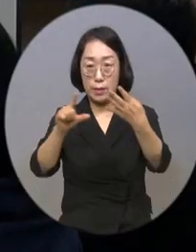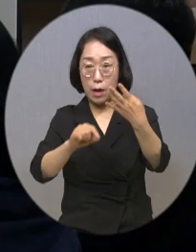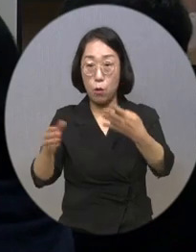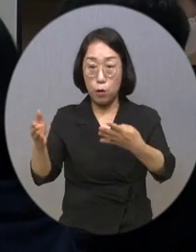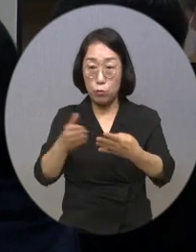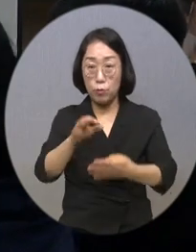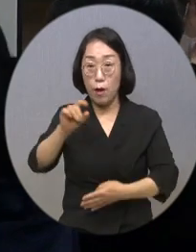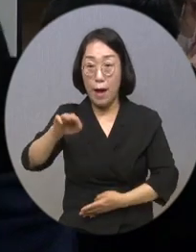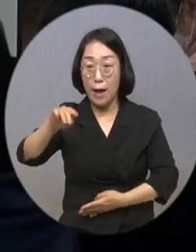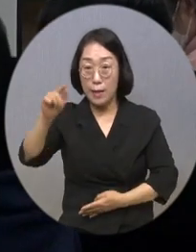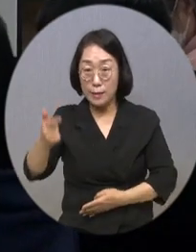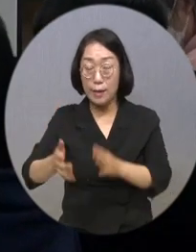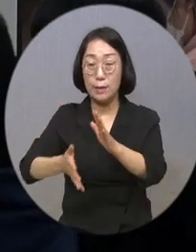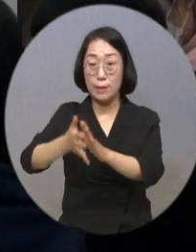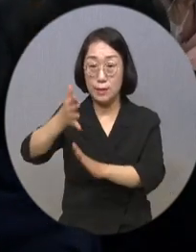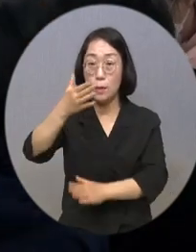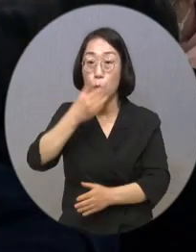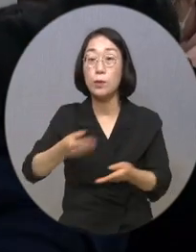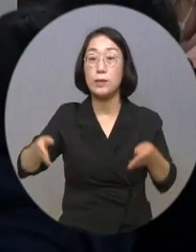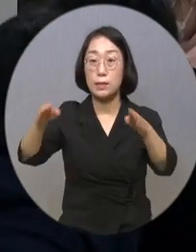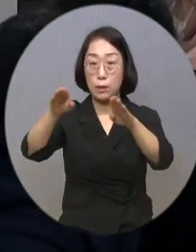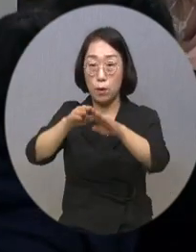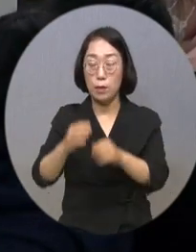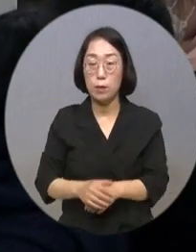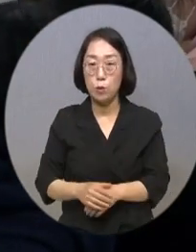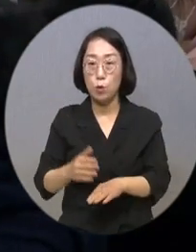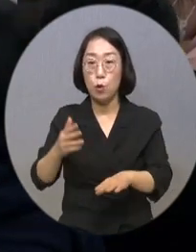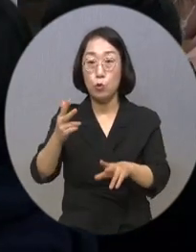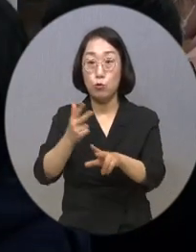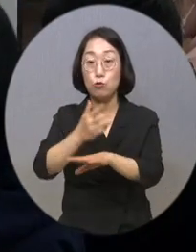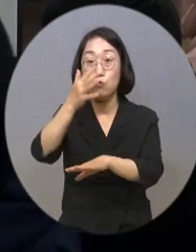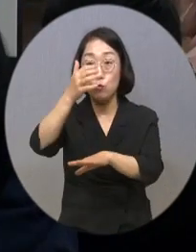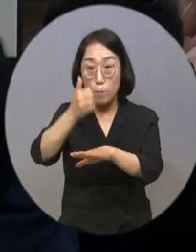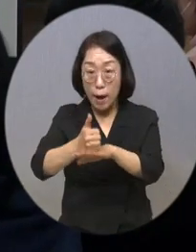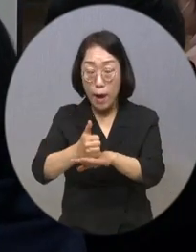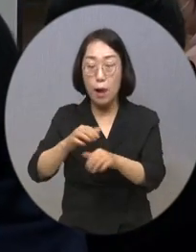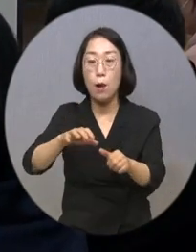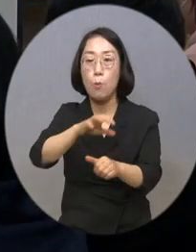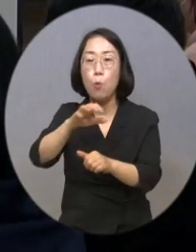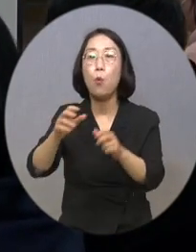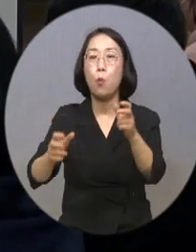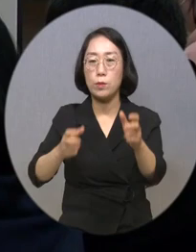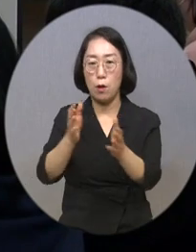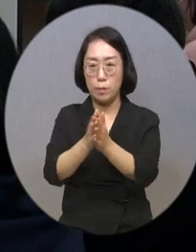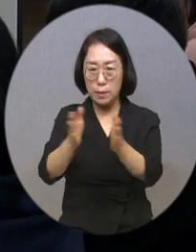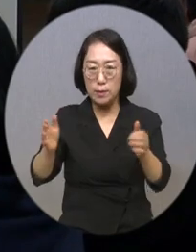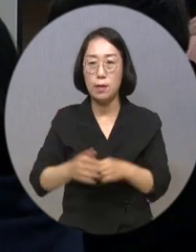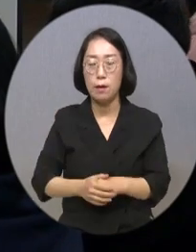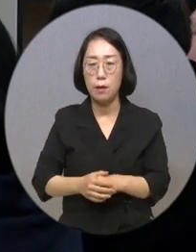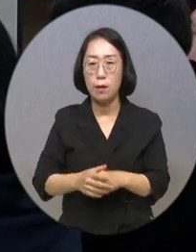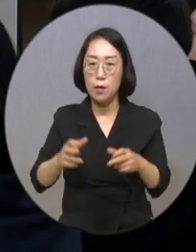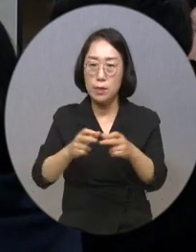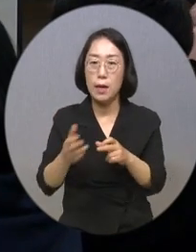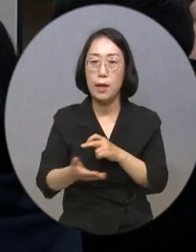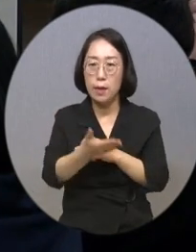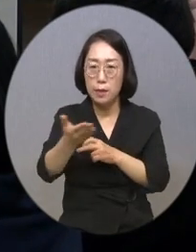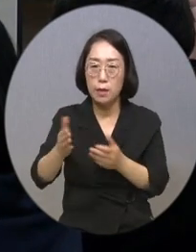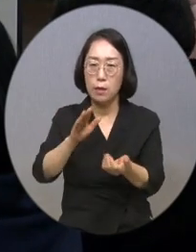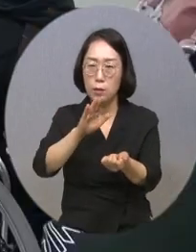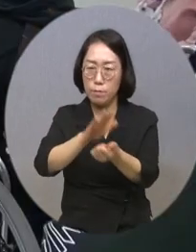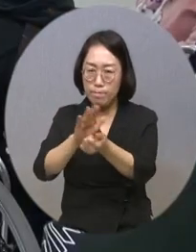아산시 장애인복지관에서 주말보호사업을 통해 장애인들에게 다양한 활동을 지원하고 있습니다.